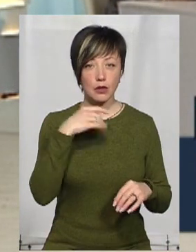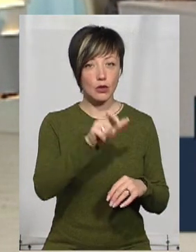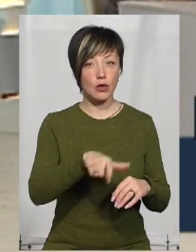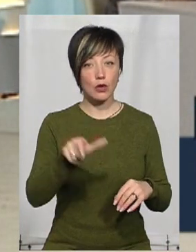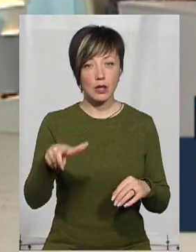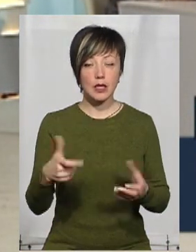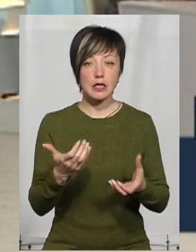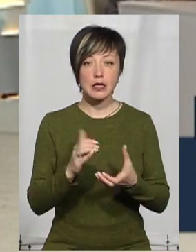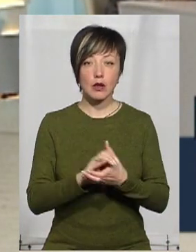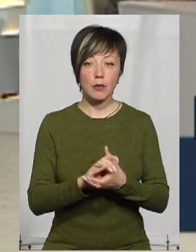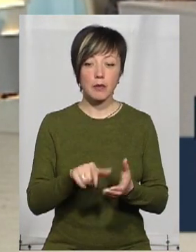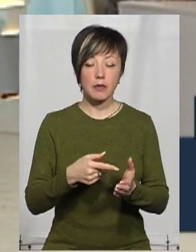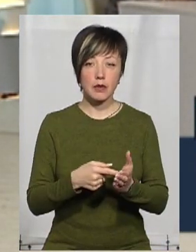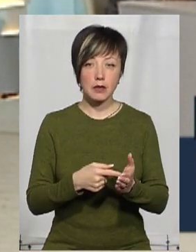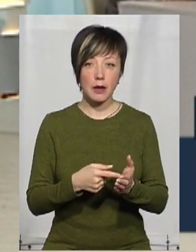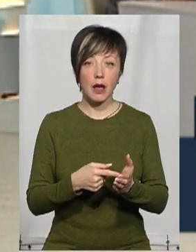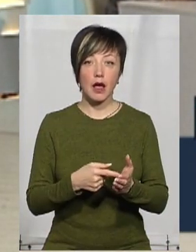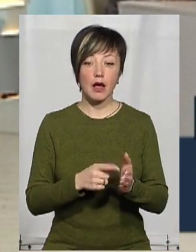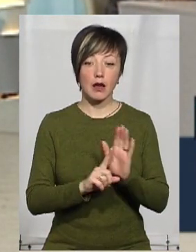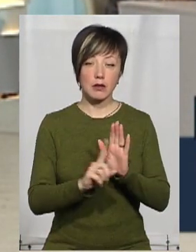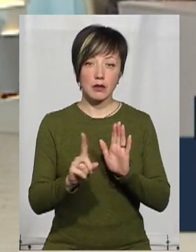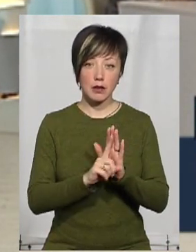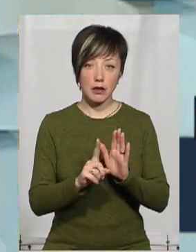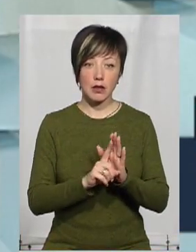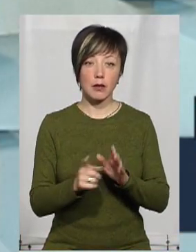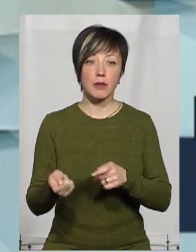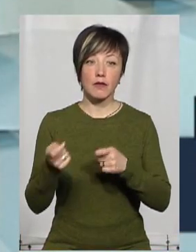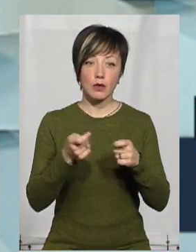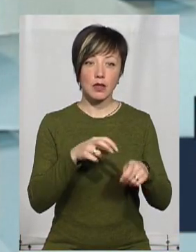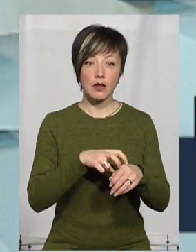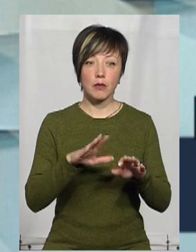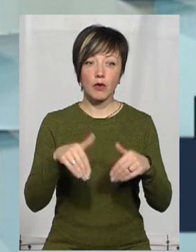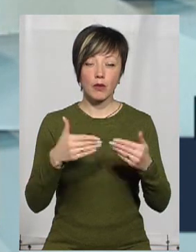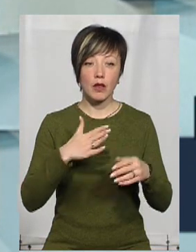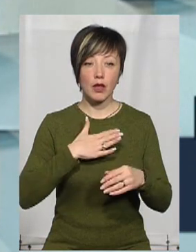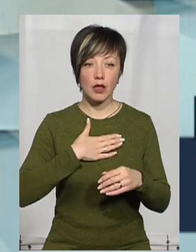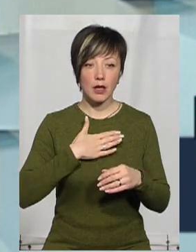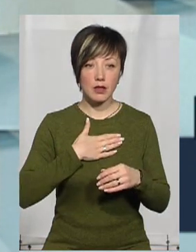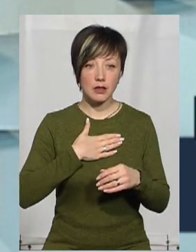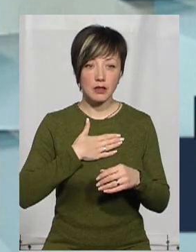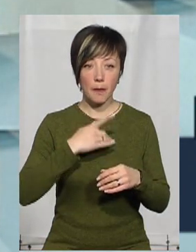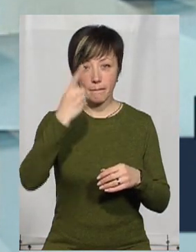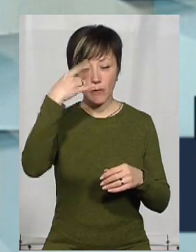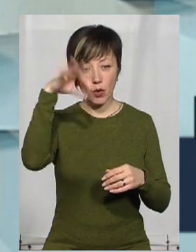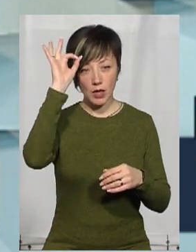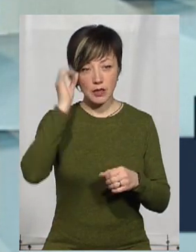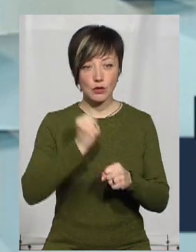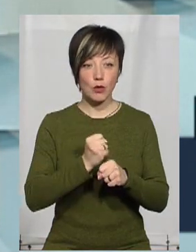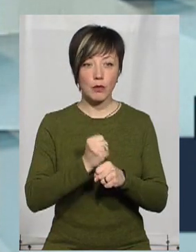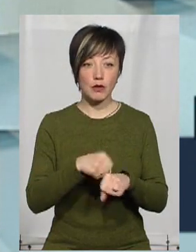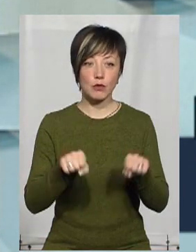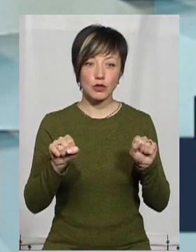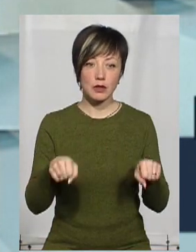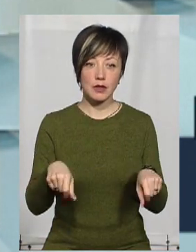знайомих, які в місті їздять, підвозять лікарів. Ну, я би ще хотіла тут пропонувати нашій поліції зробити,